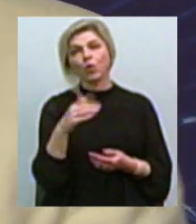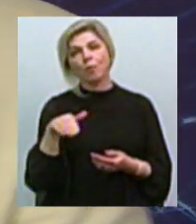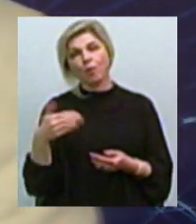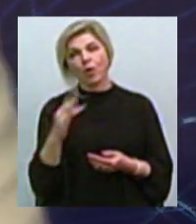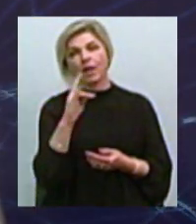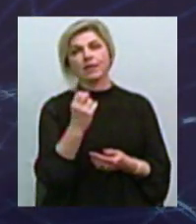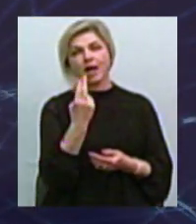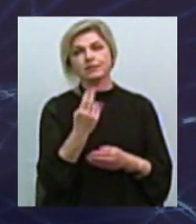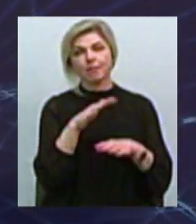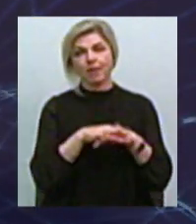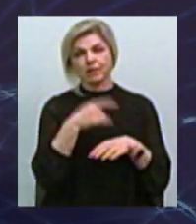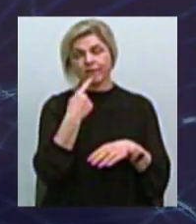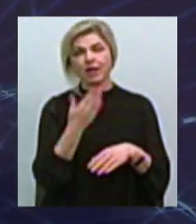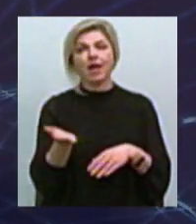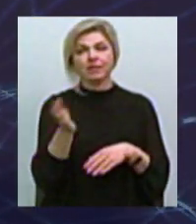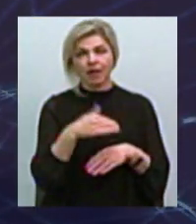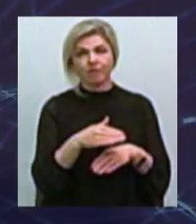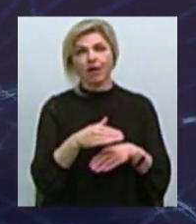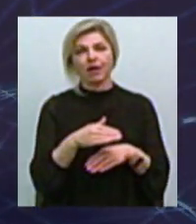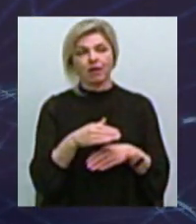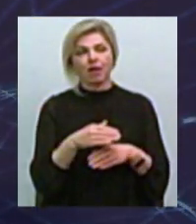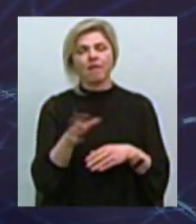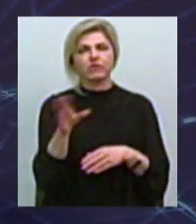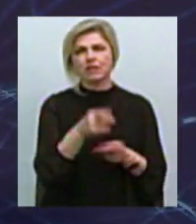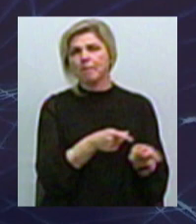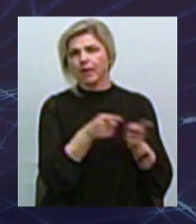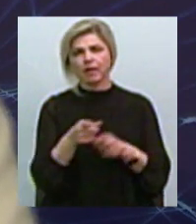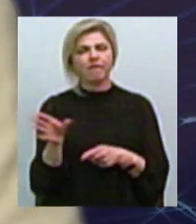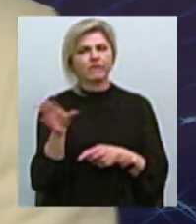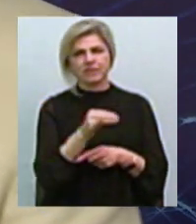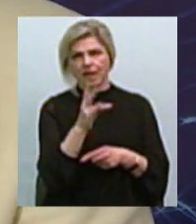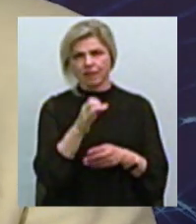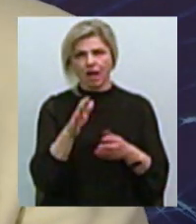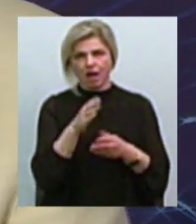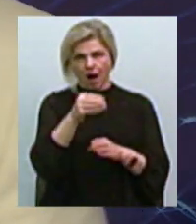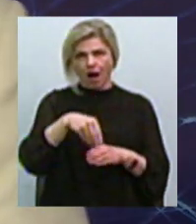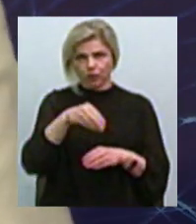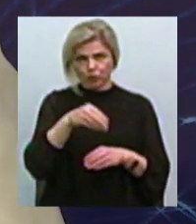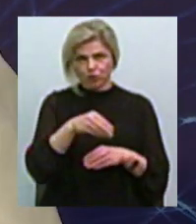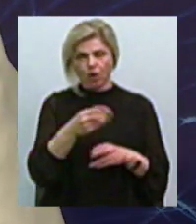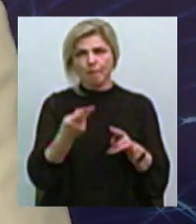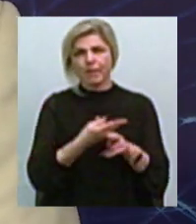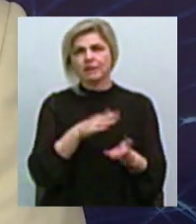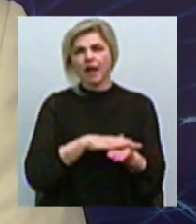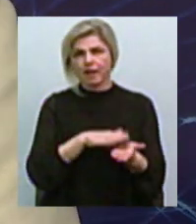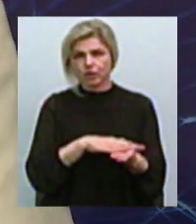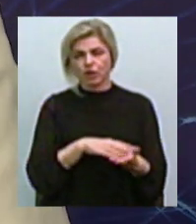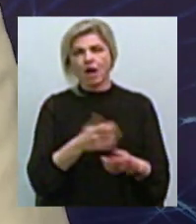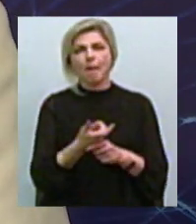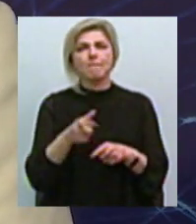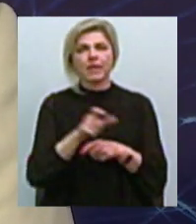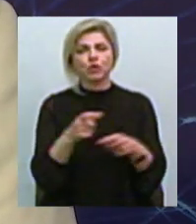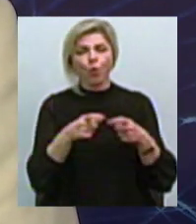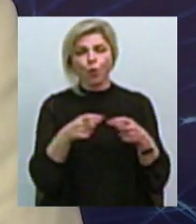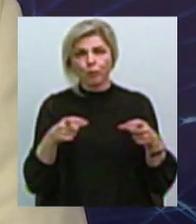банк каже, давайте переносити усі розрахунки до безготівкової ситуації Навіть наведу такий приклад Найбільша купюра, одна